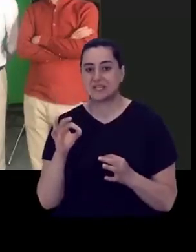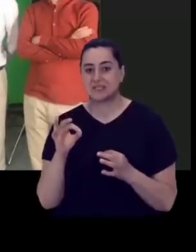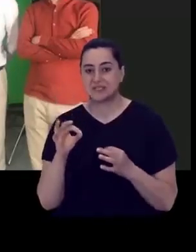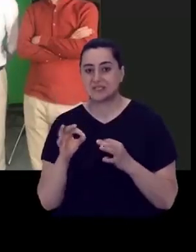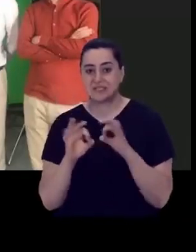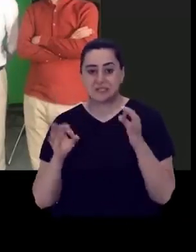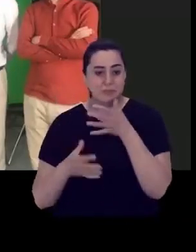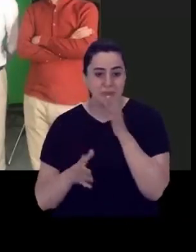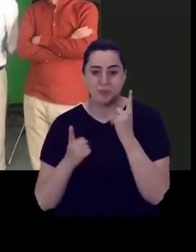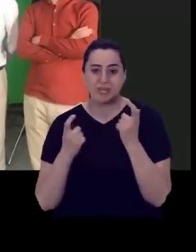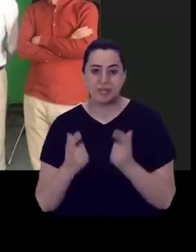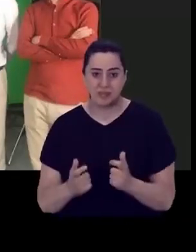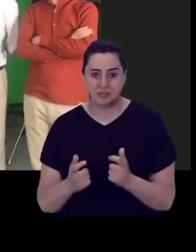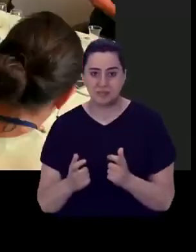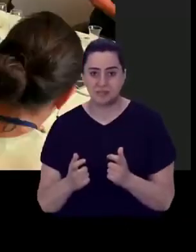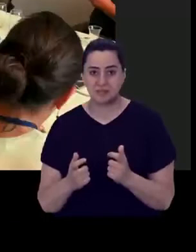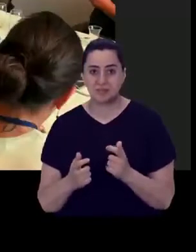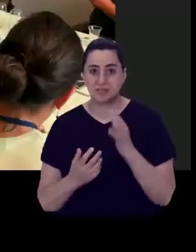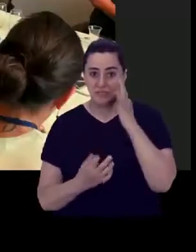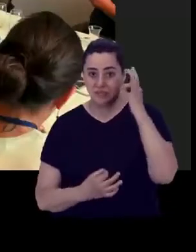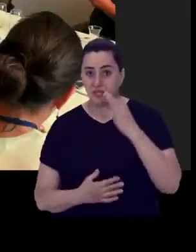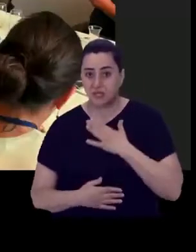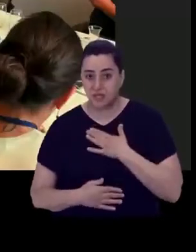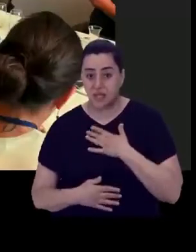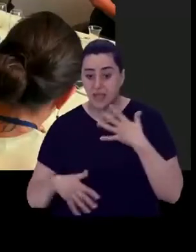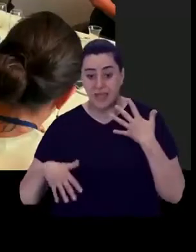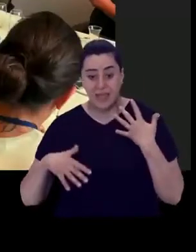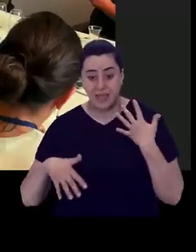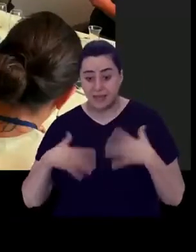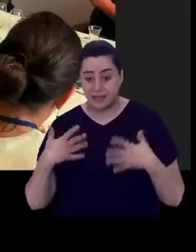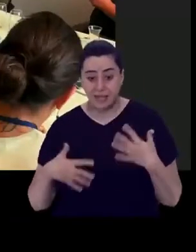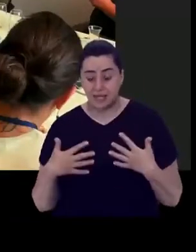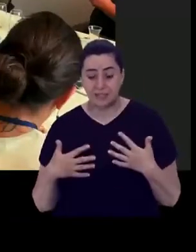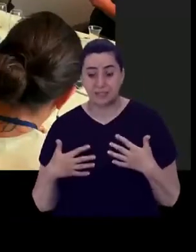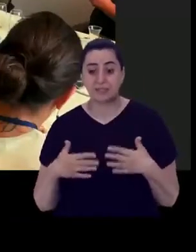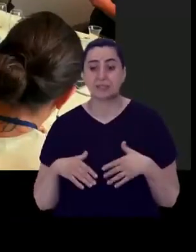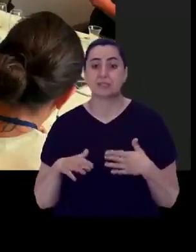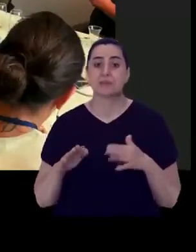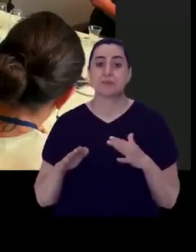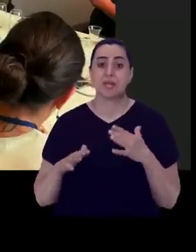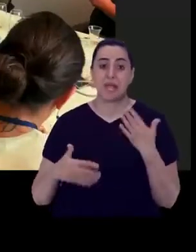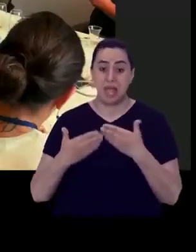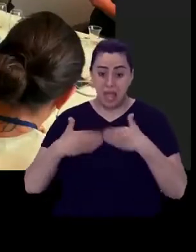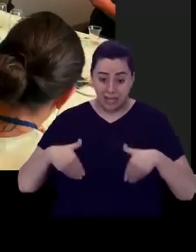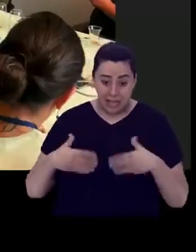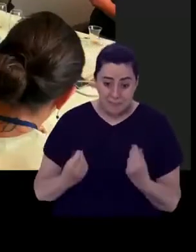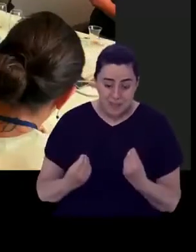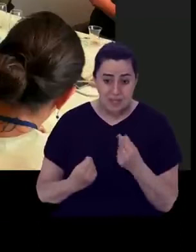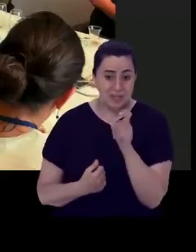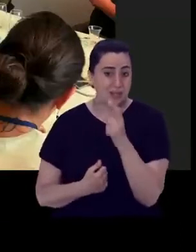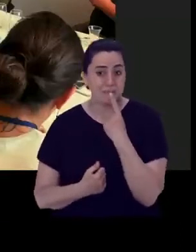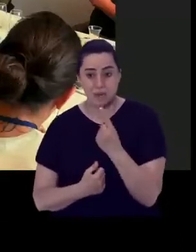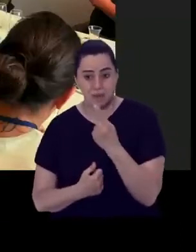alan. Yani insanların işte engelli mi, engellenen mi demek